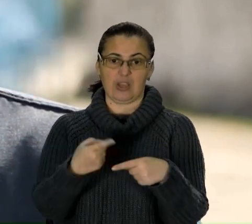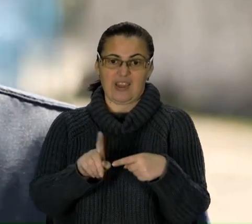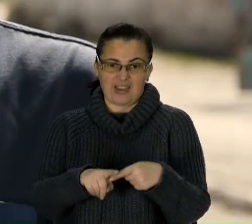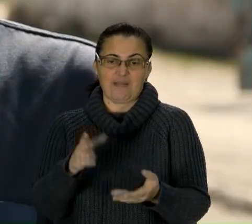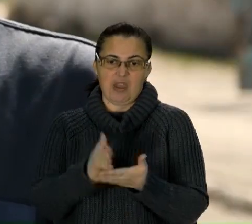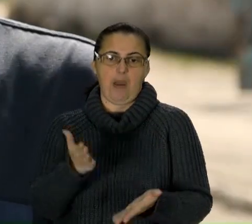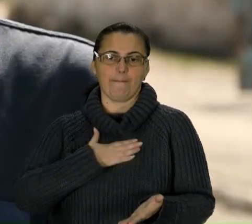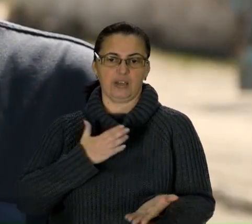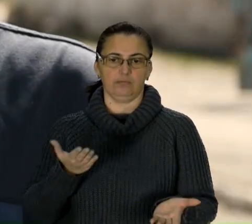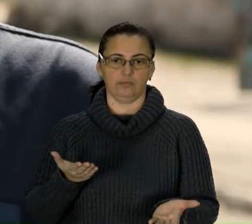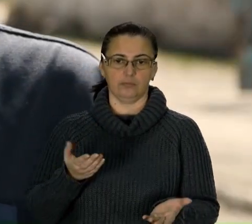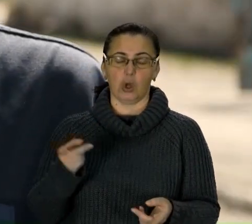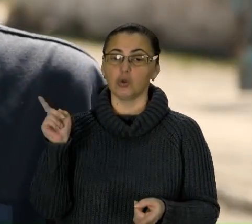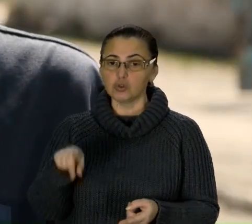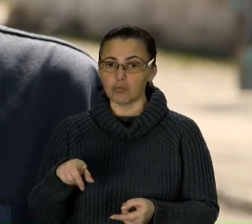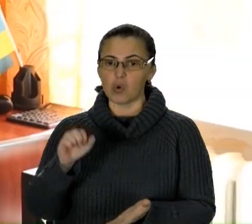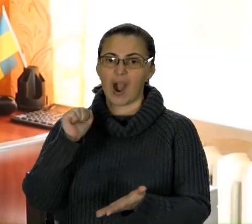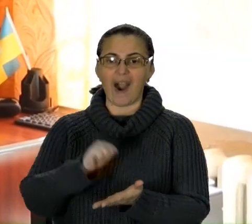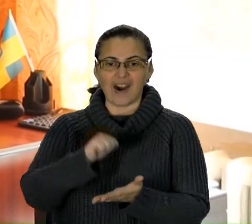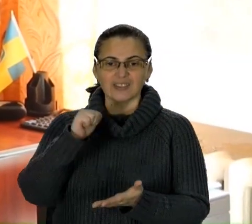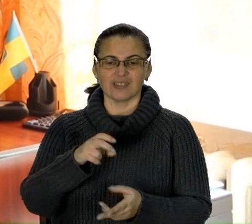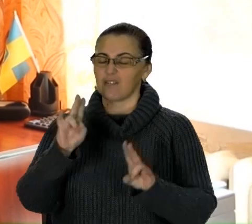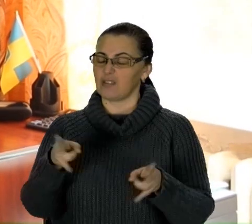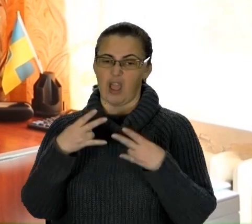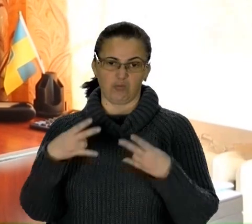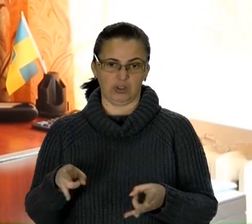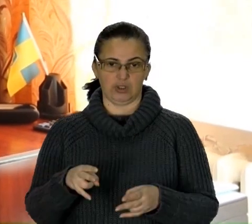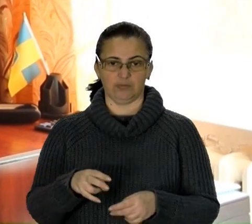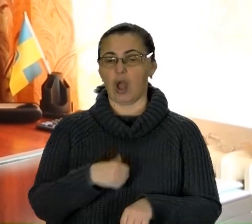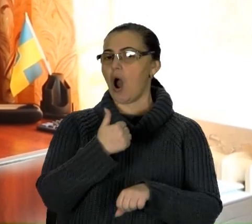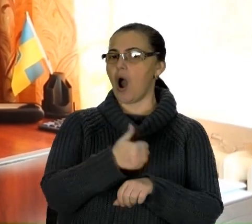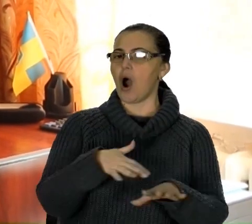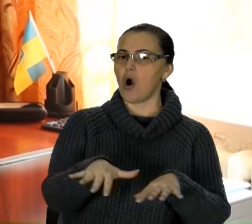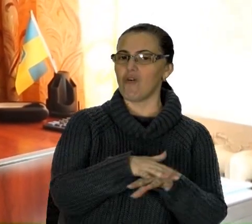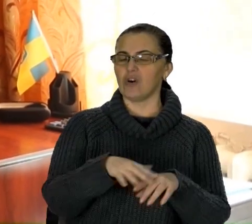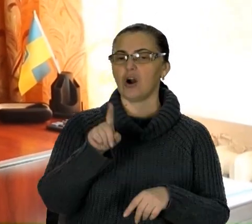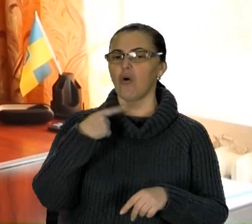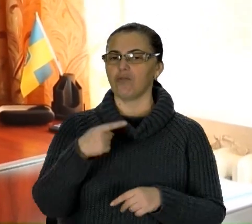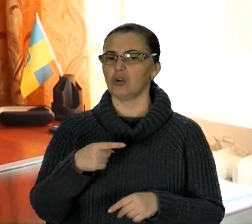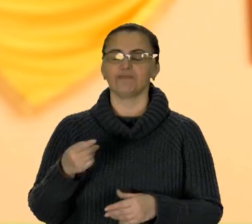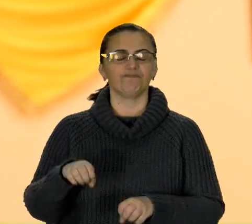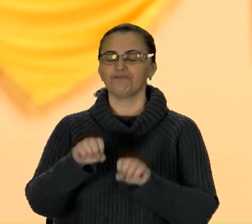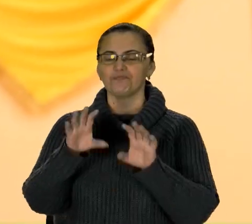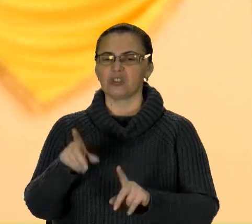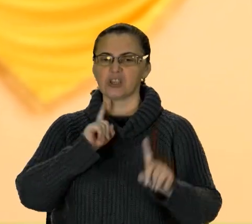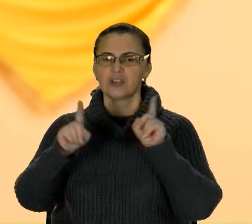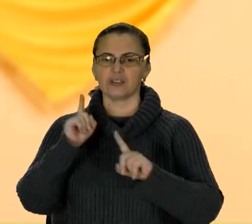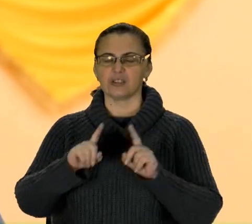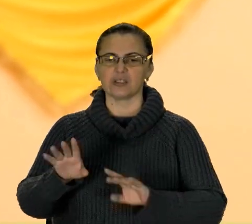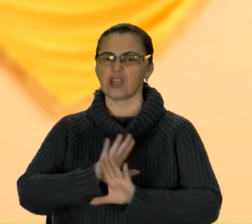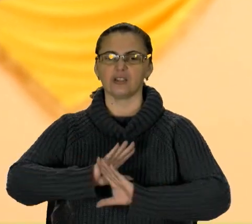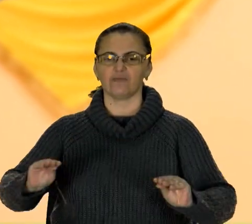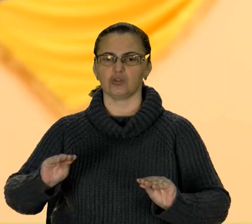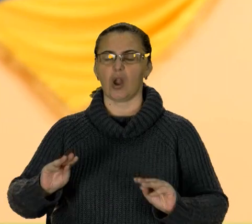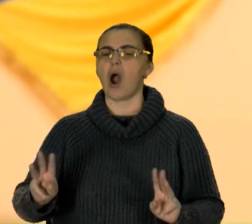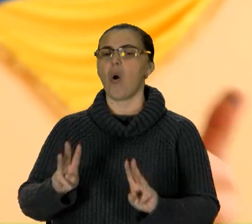являємось ми. Тому атестація їй не потрібна. Та Богдан Юзвяк твердить, рішення сесії остаточне. І гасити пожежі, мовляв, буде